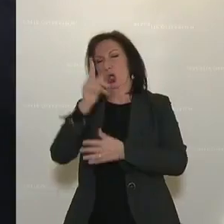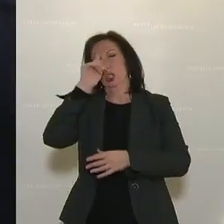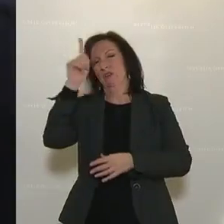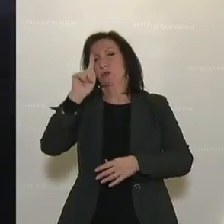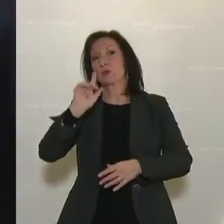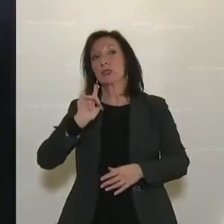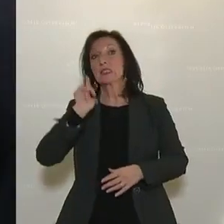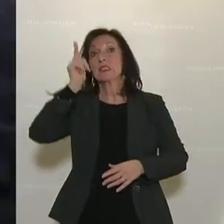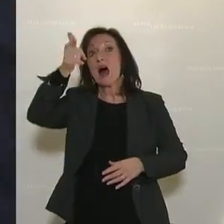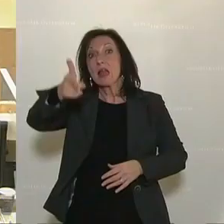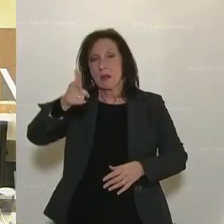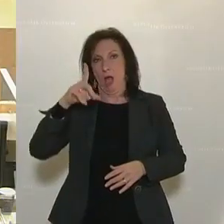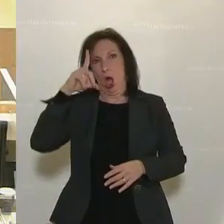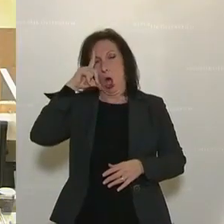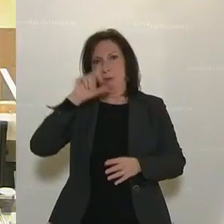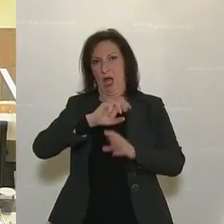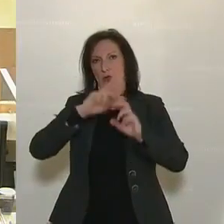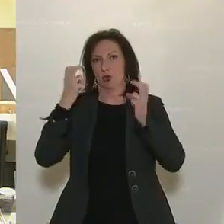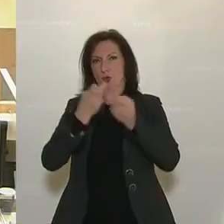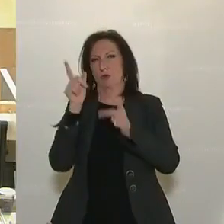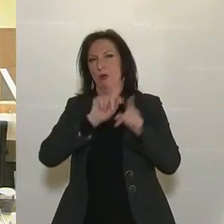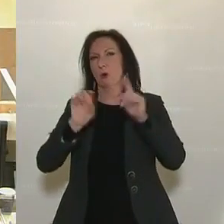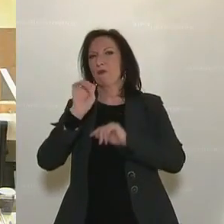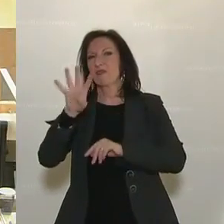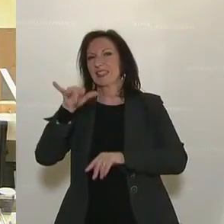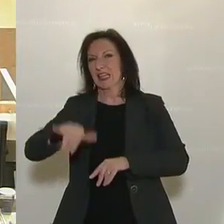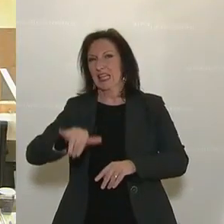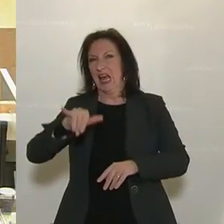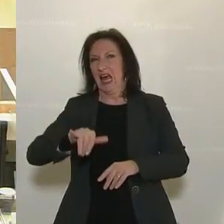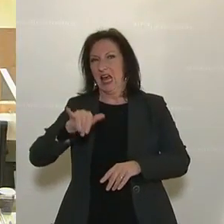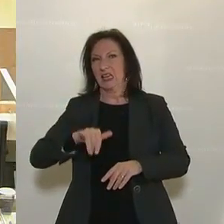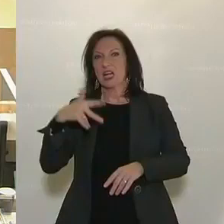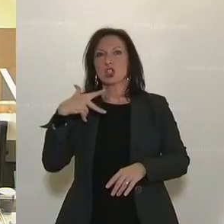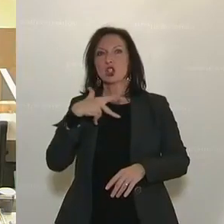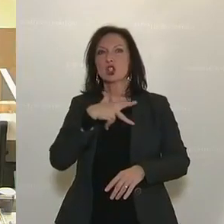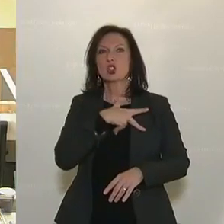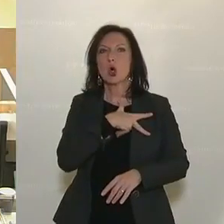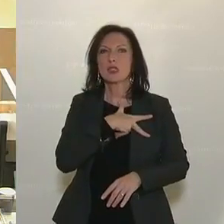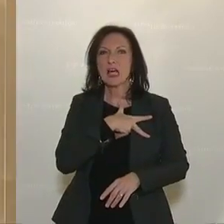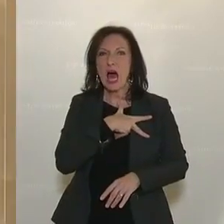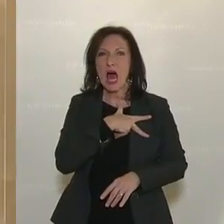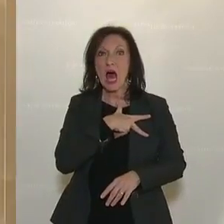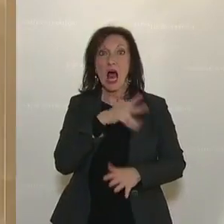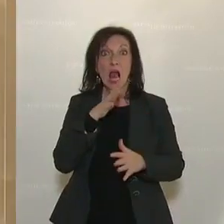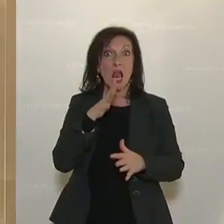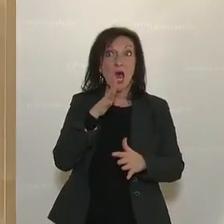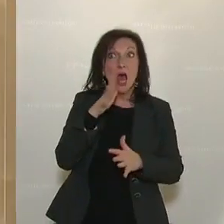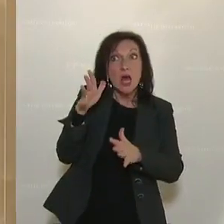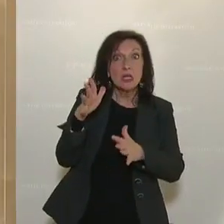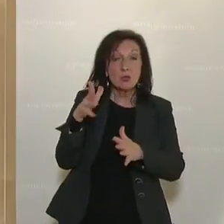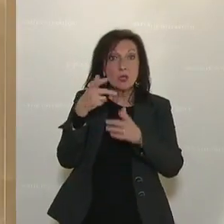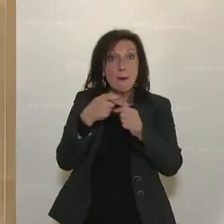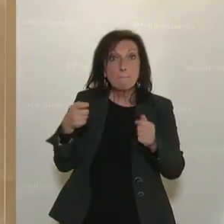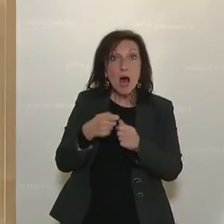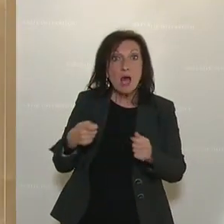übernächsten Hauptausschuss, wahrscheinlich am 14. Jänner, dann die sozialen Ächtungsmaßnahmen auf die Österreicher